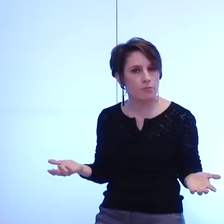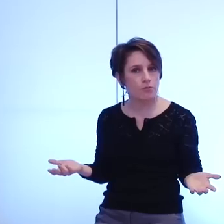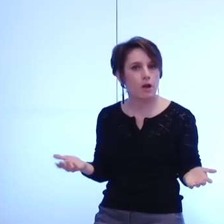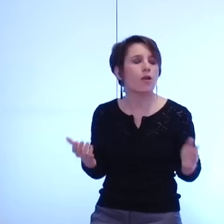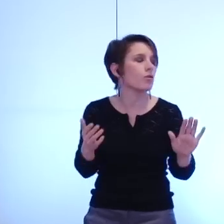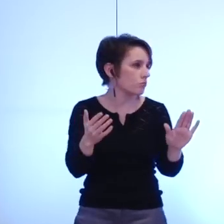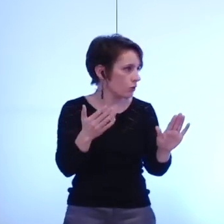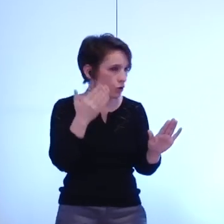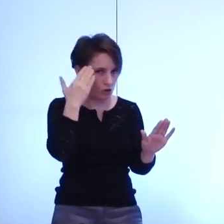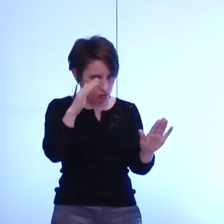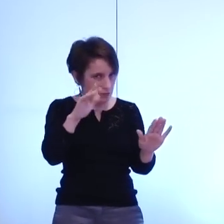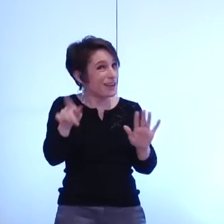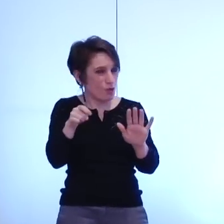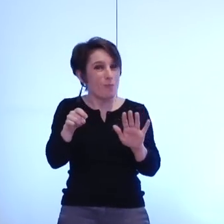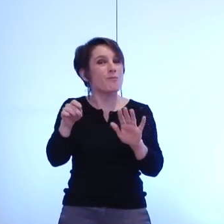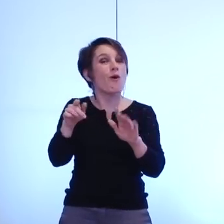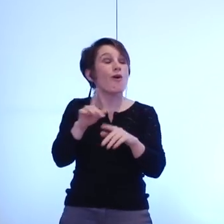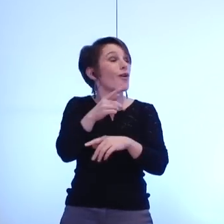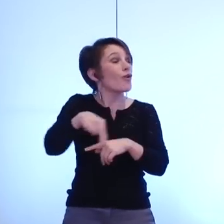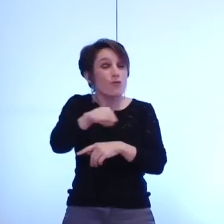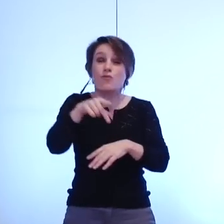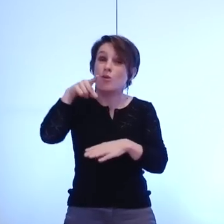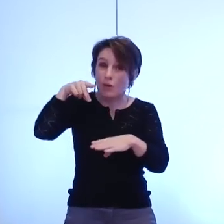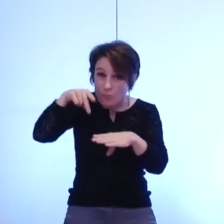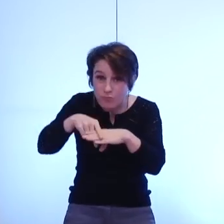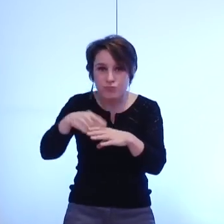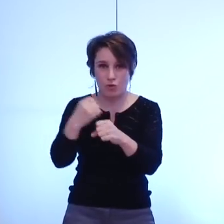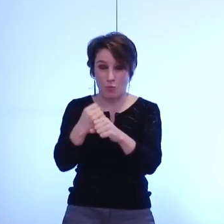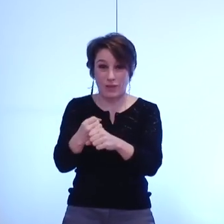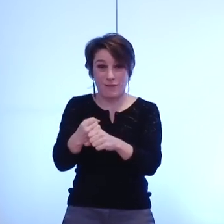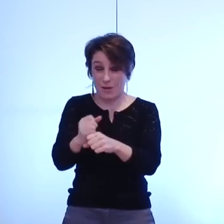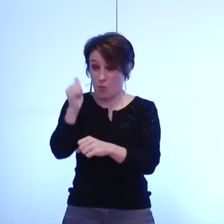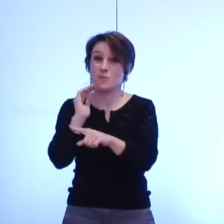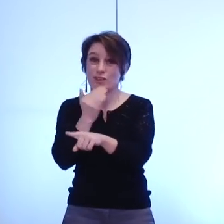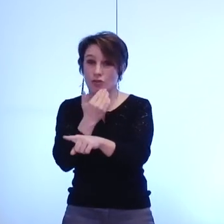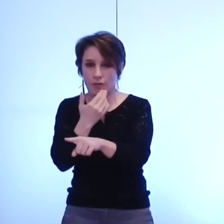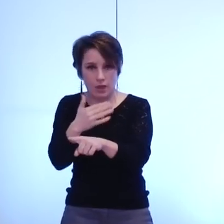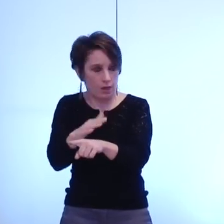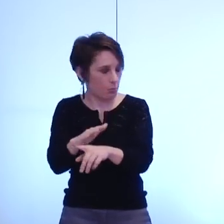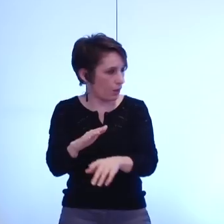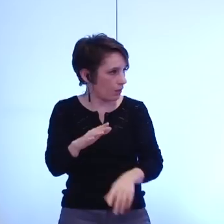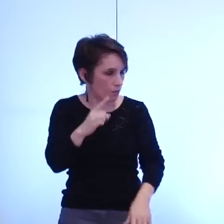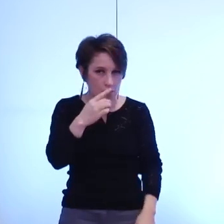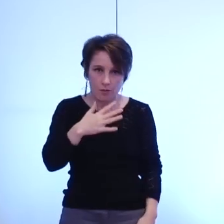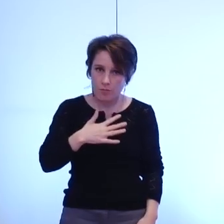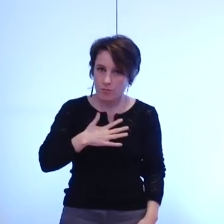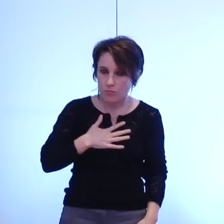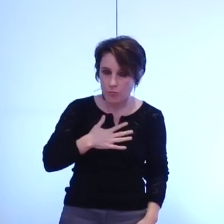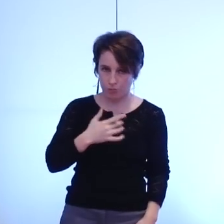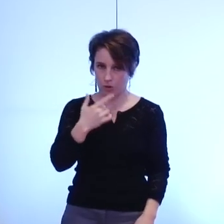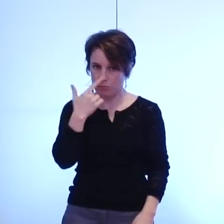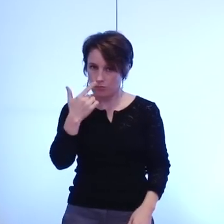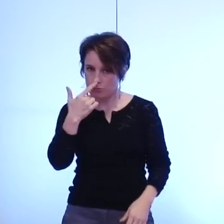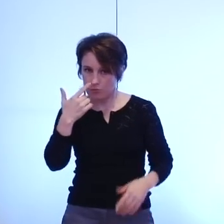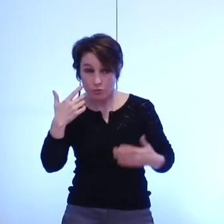qu'à partir du 1er janvier mais cela n'interdisait pas pour autant je dirais même au contraire cela